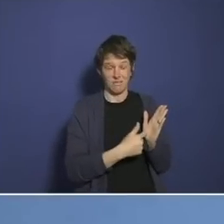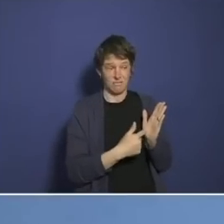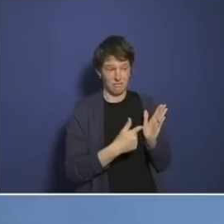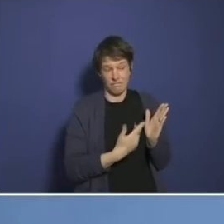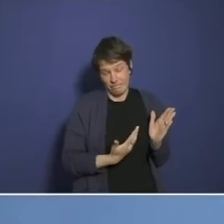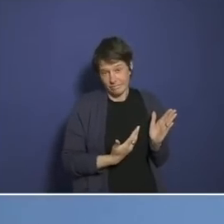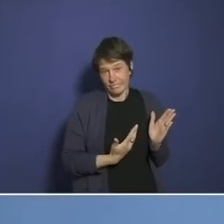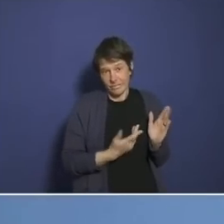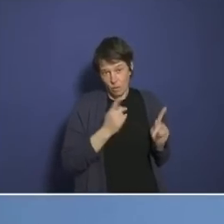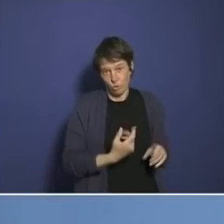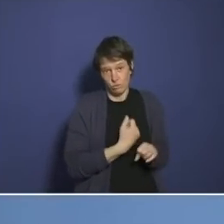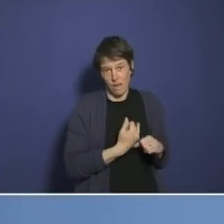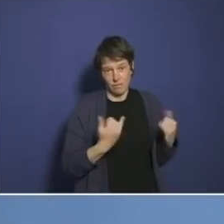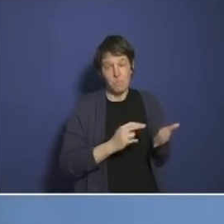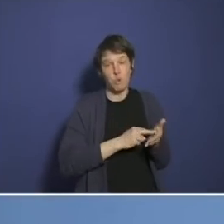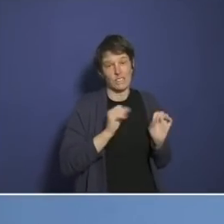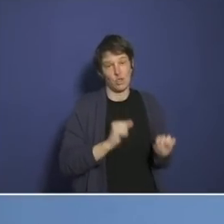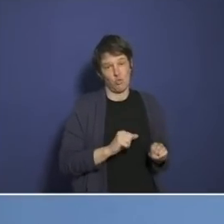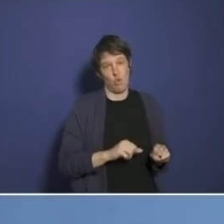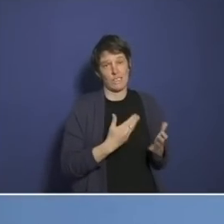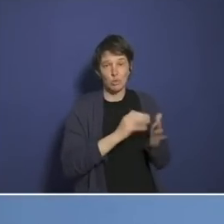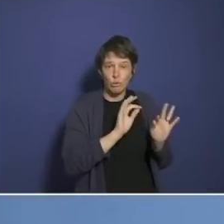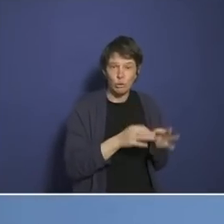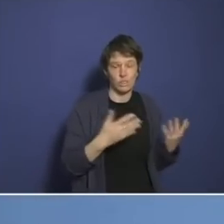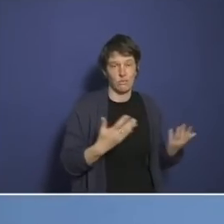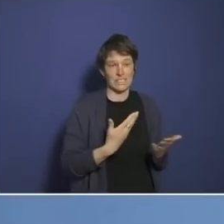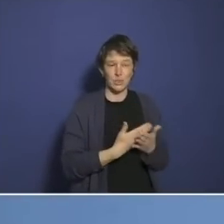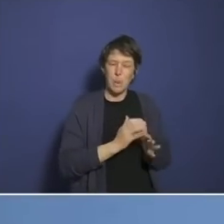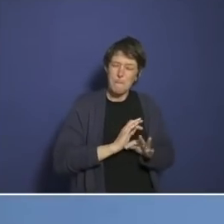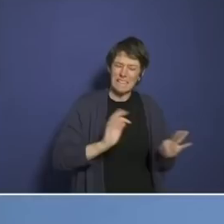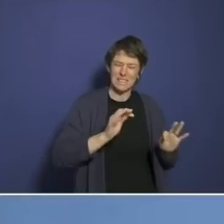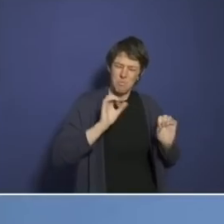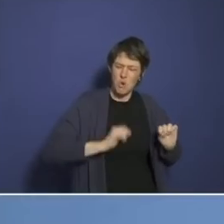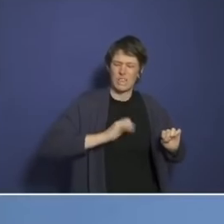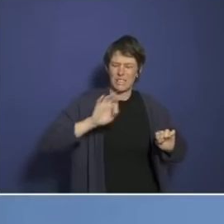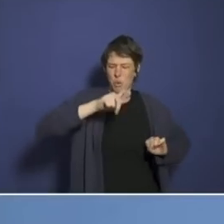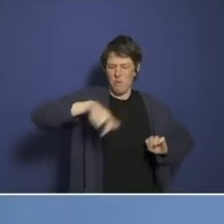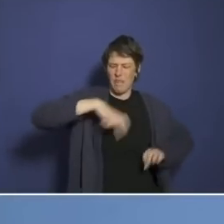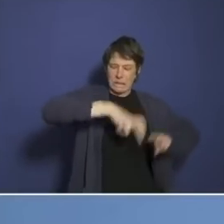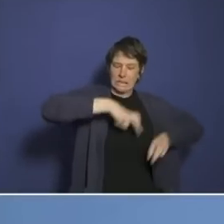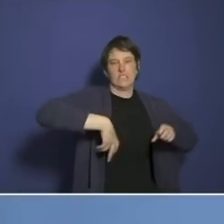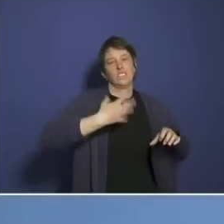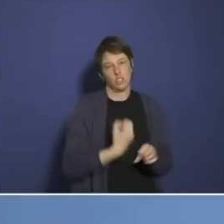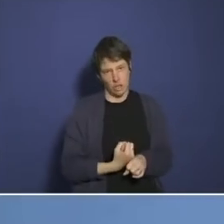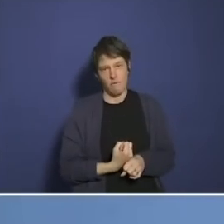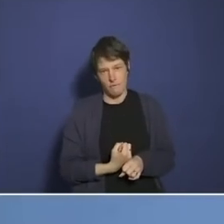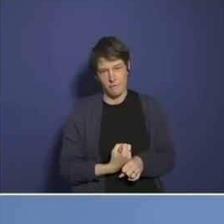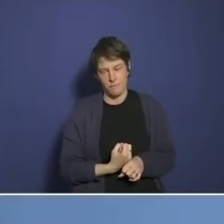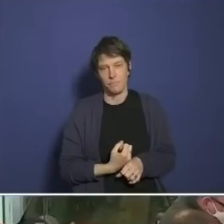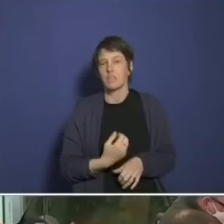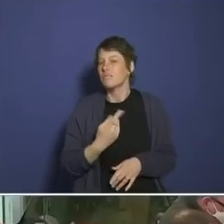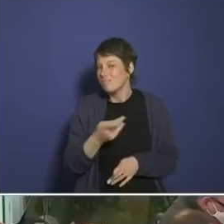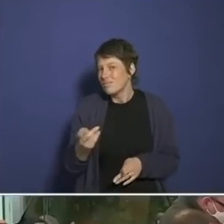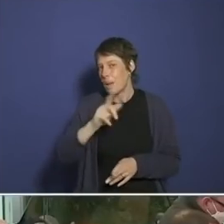Rahmen dessen, was also politisch möglich ist und da hole ich das Maximum für die Bevölkerung heraus. Interessant, wie weit da